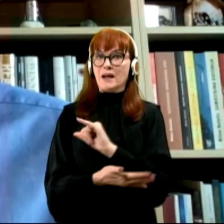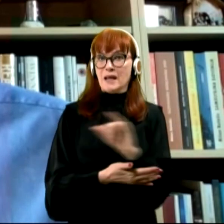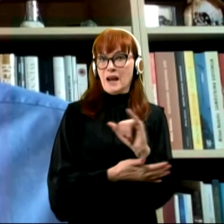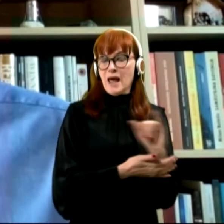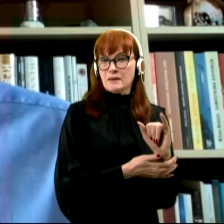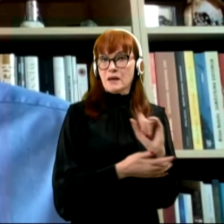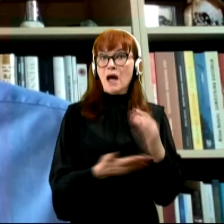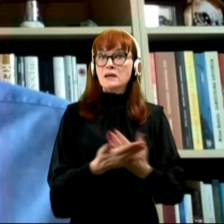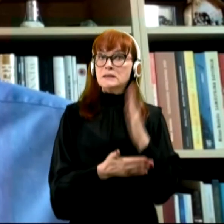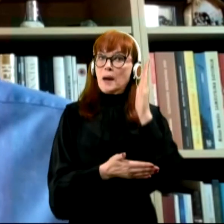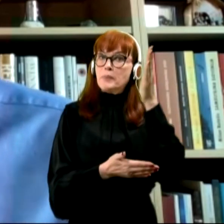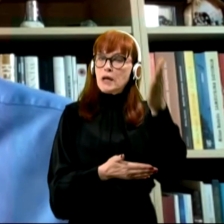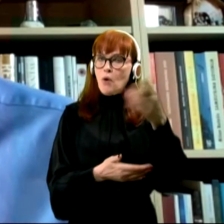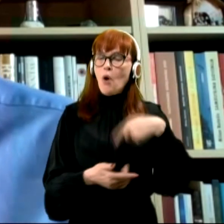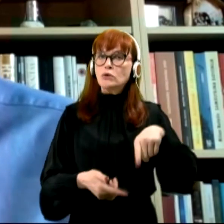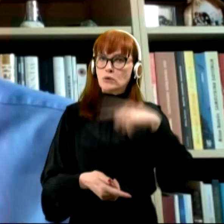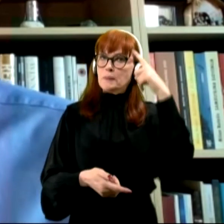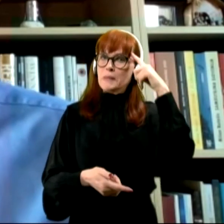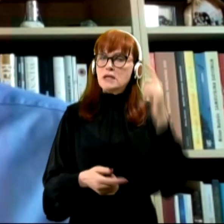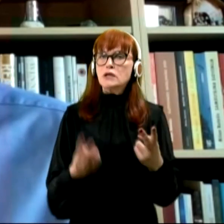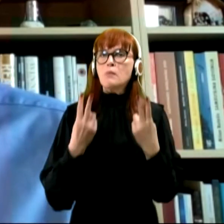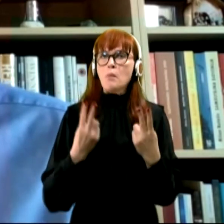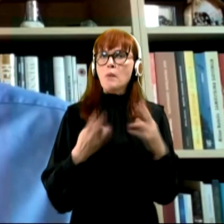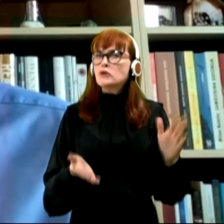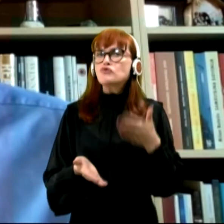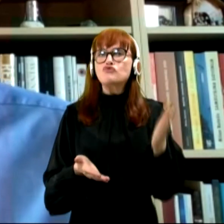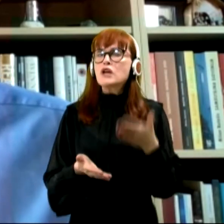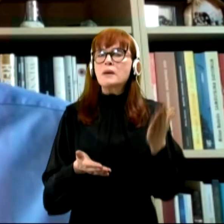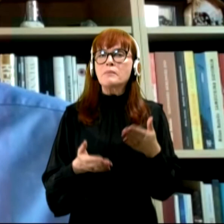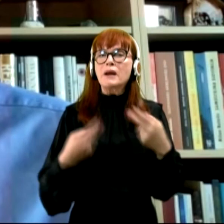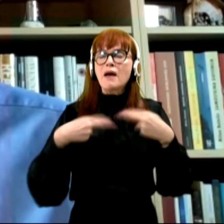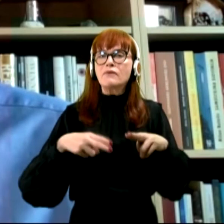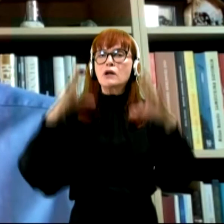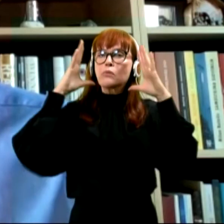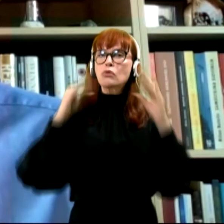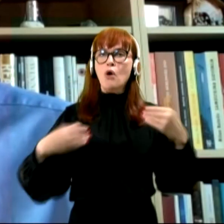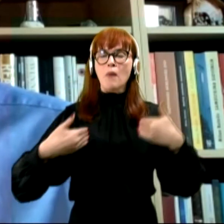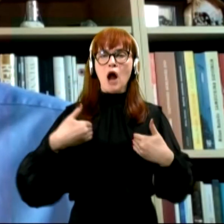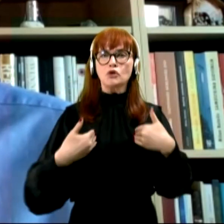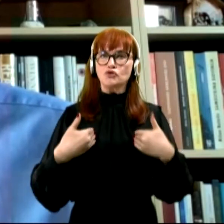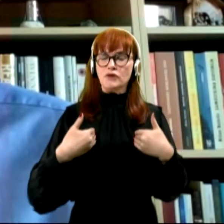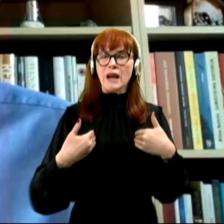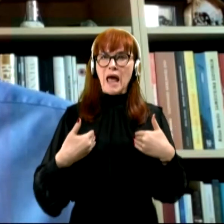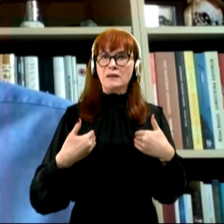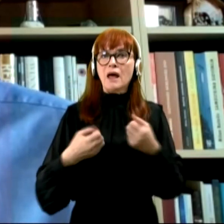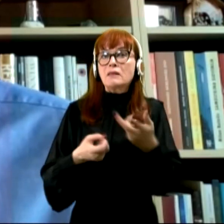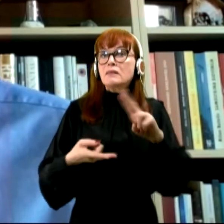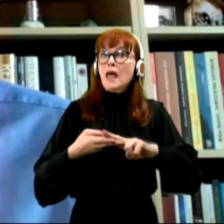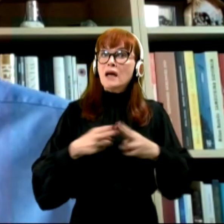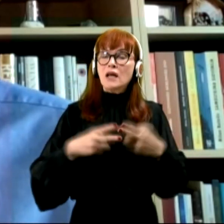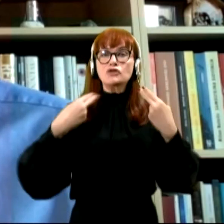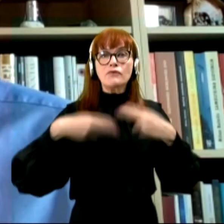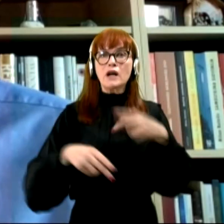Za prihodnost se nam pa zdi ključno, da se čimprej vrnemo v normalno življenje in da na nek način